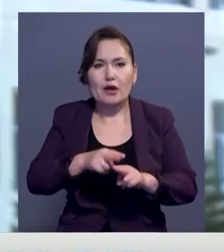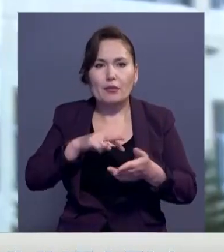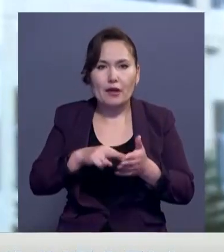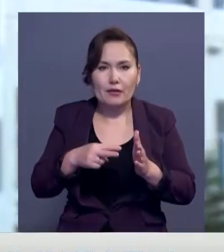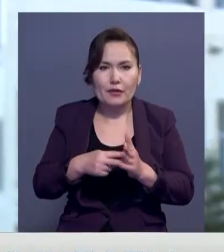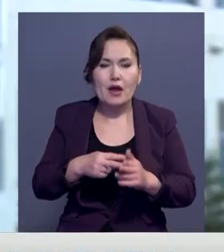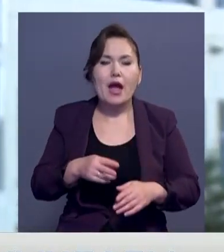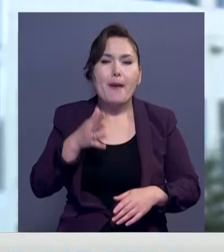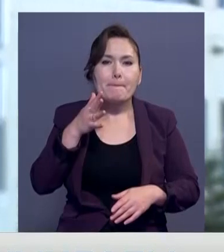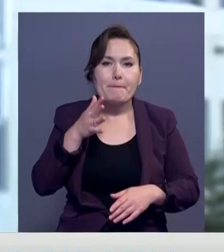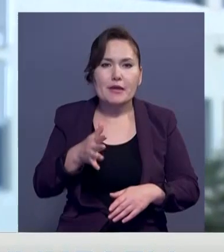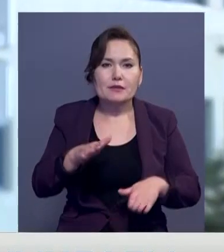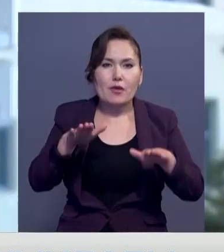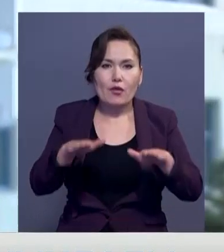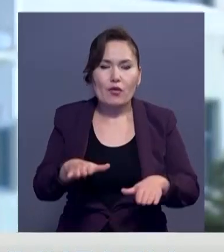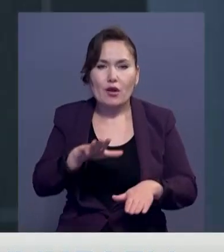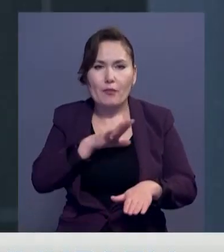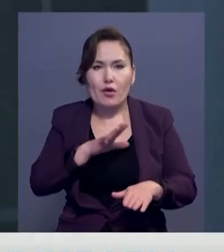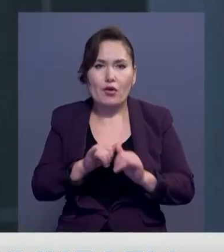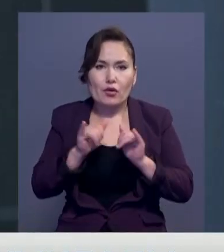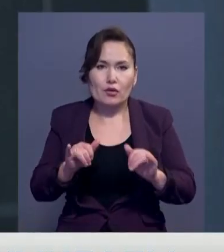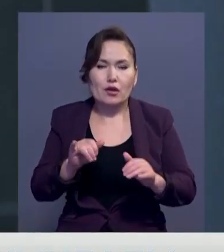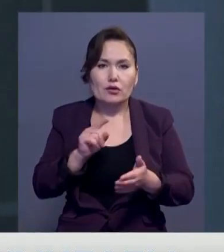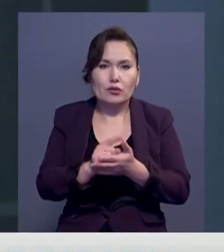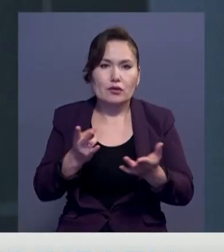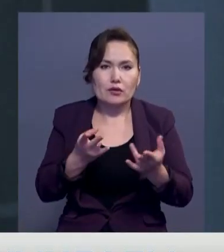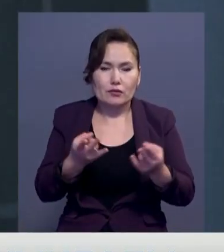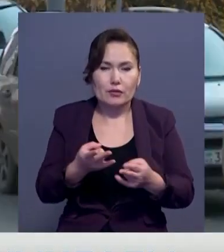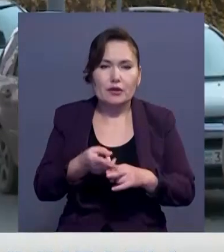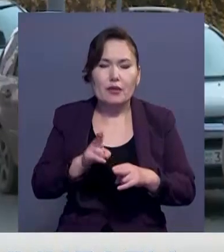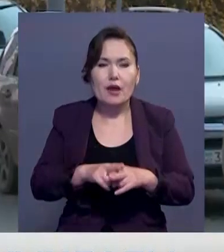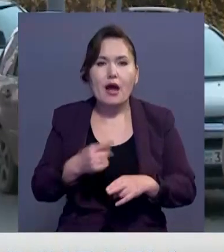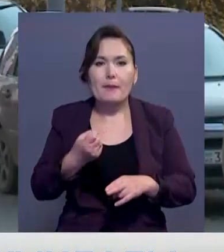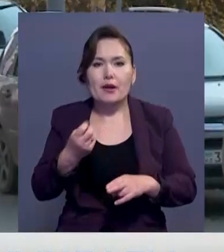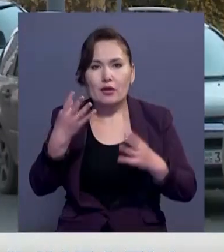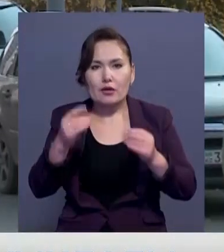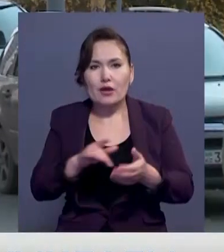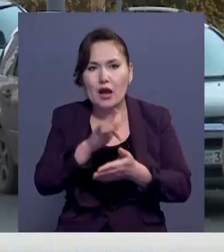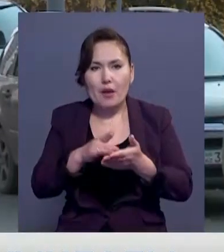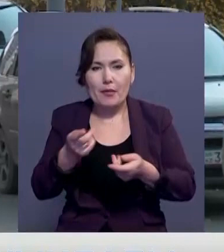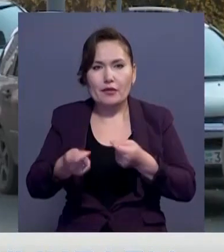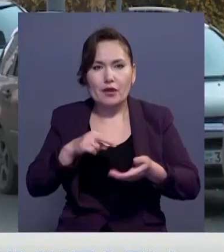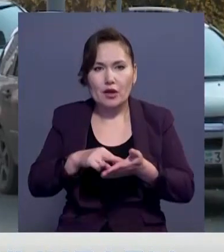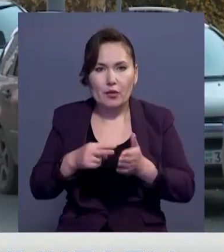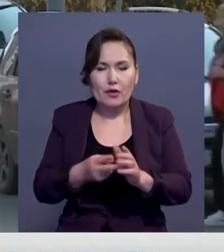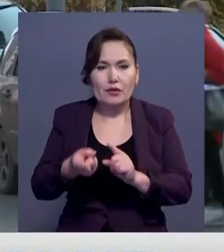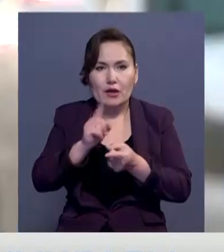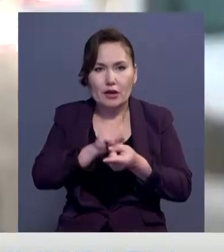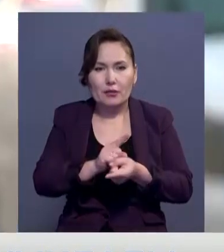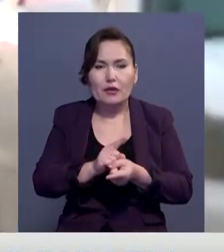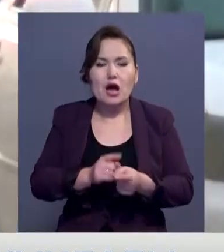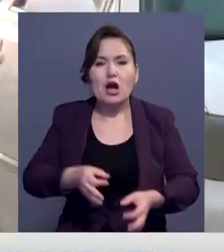бойынша олардың саны 5 мүмін ғорынға дейін ұғайы өкерегеді, алайда бірер күн бұрын қала әкімдігі жоспар өзгергенін.